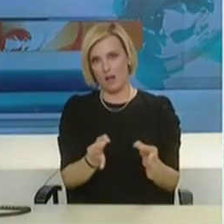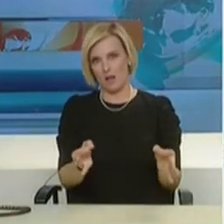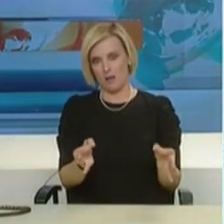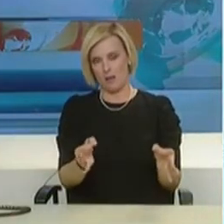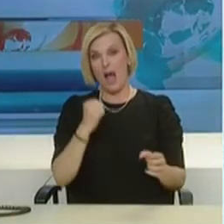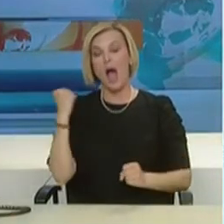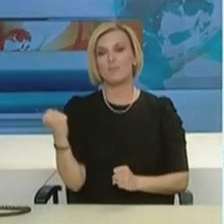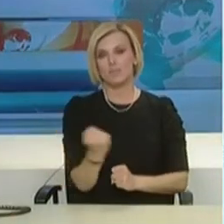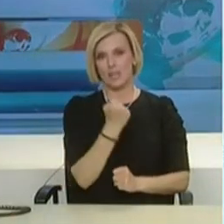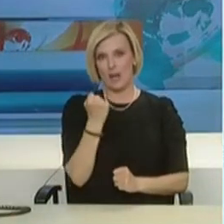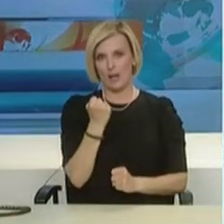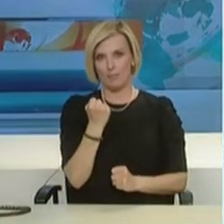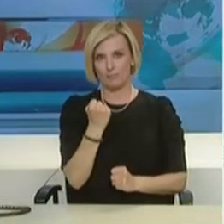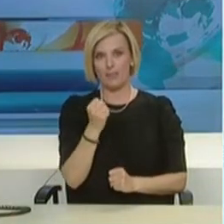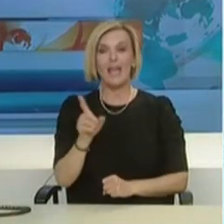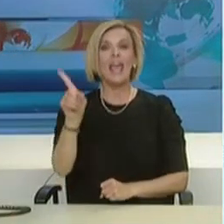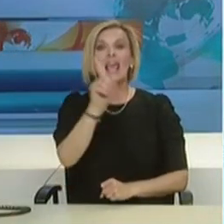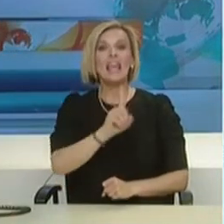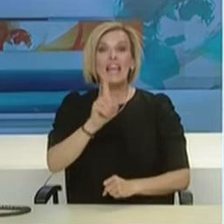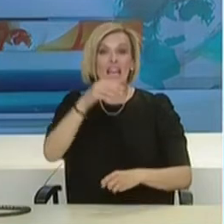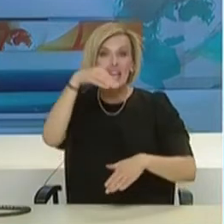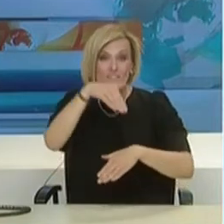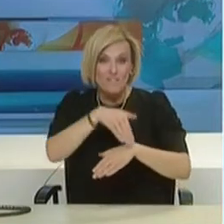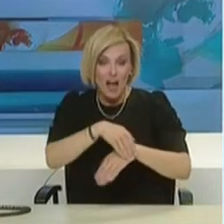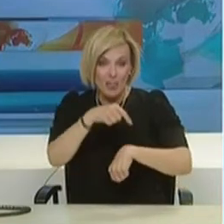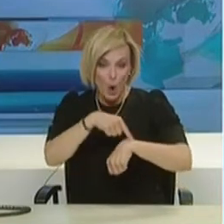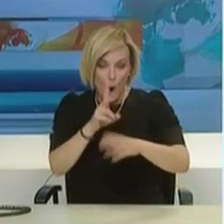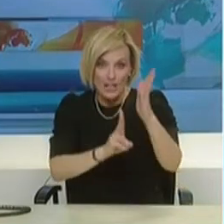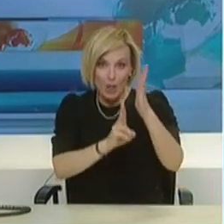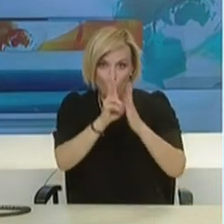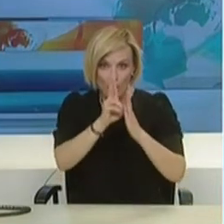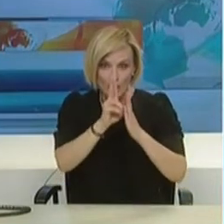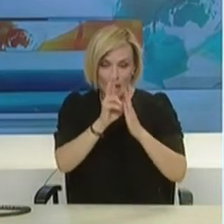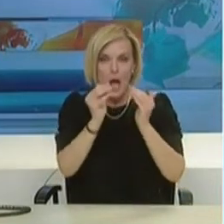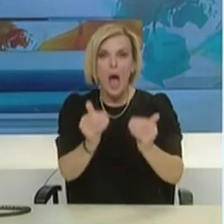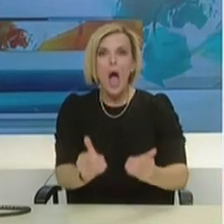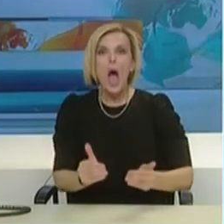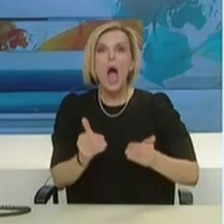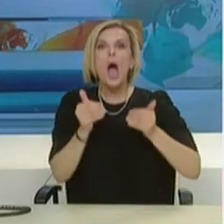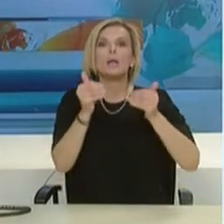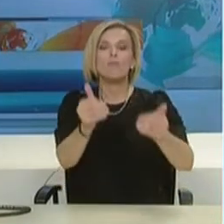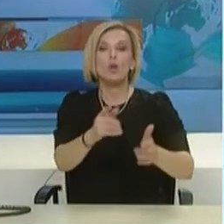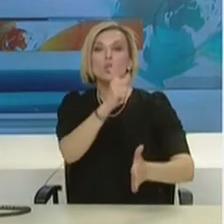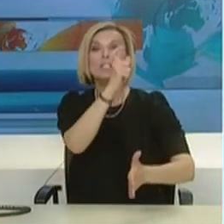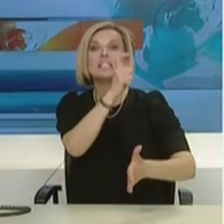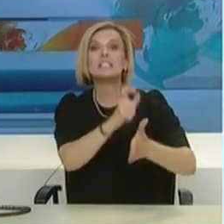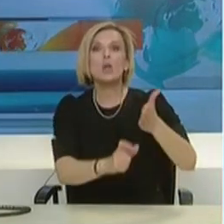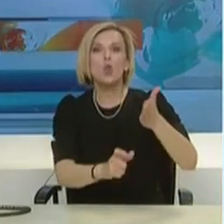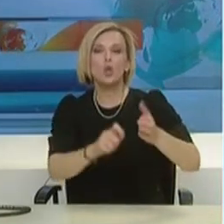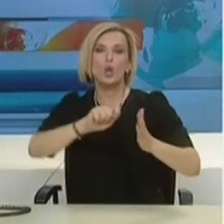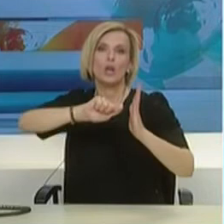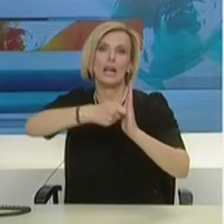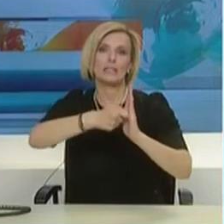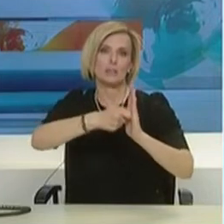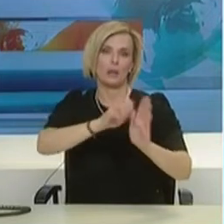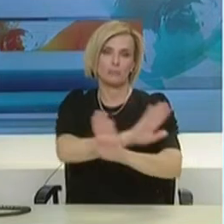ισχίσει. Από τα μεσάνιθα της Κυριακής προς Δευτέρα έφτους 3 τρίτου αναστέλει τη λειτουργία των ξενοδοχείων δεκάμινες λειτουργίες ως το